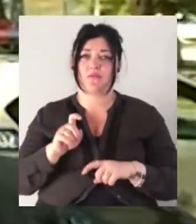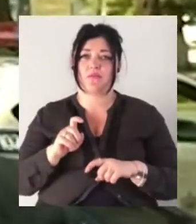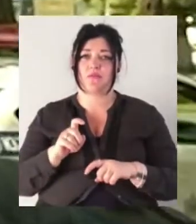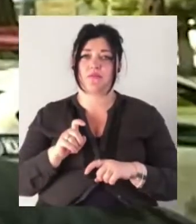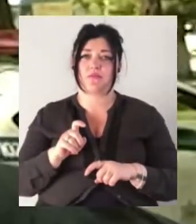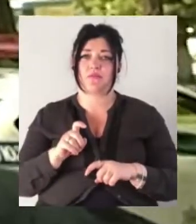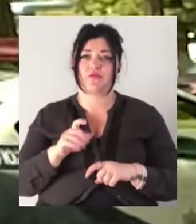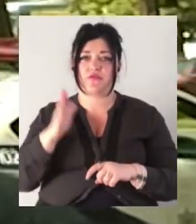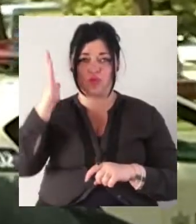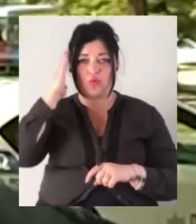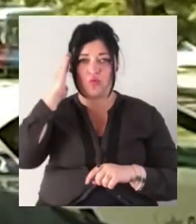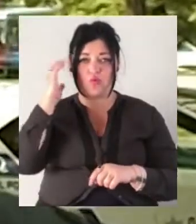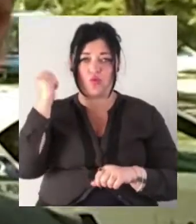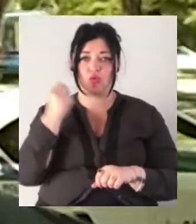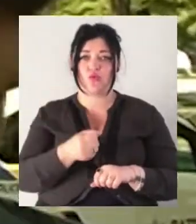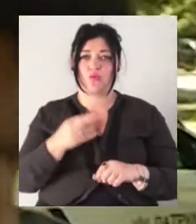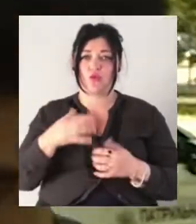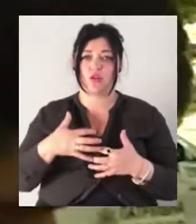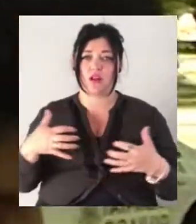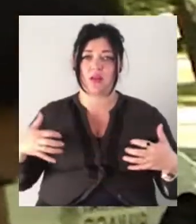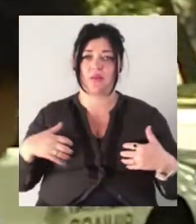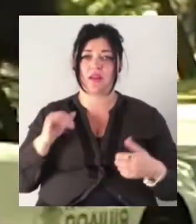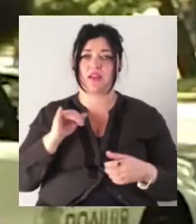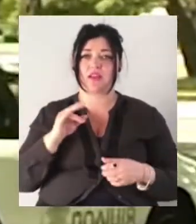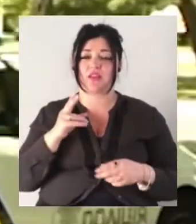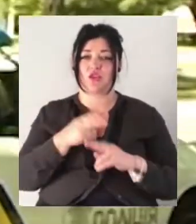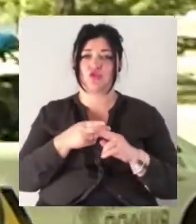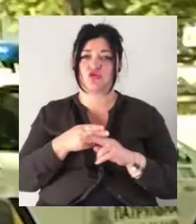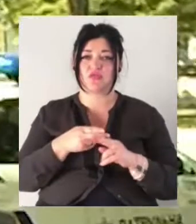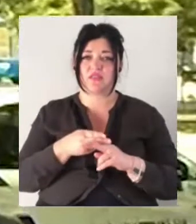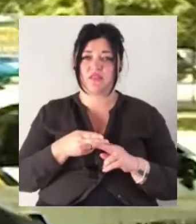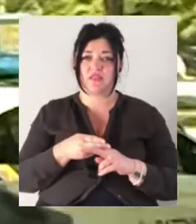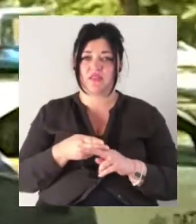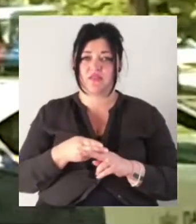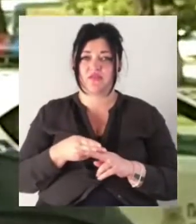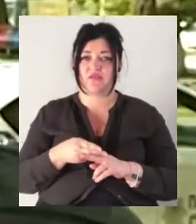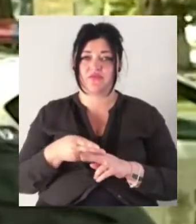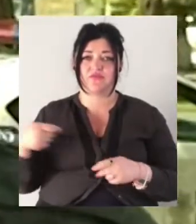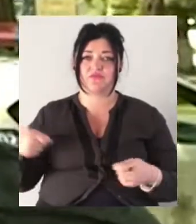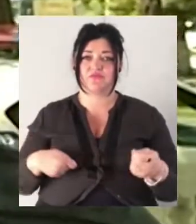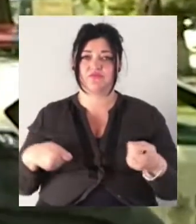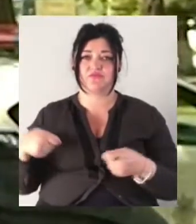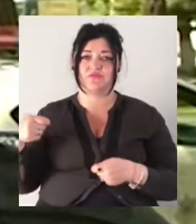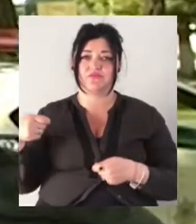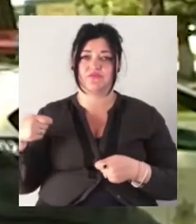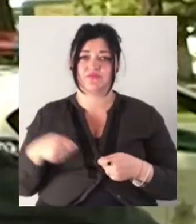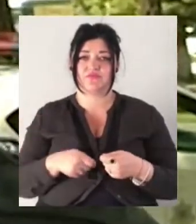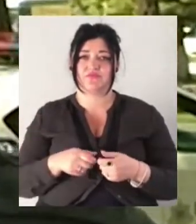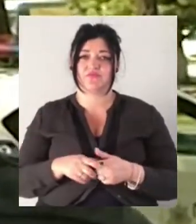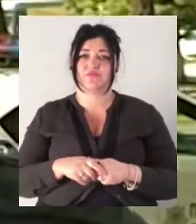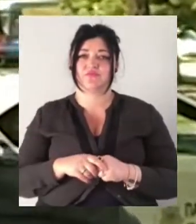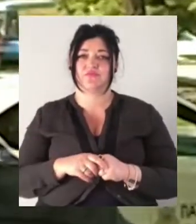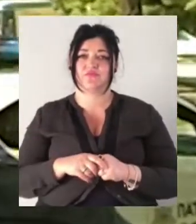голову, по ребрам. І нанесли мені ножовий удар, намагалися по